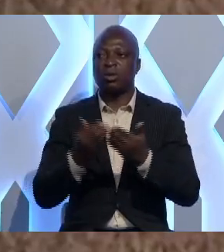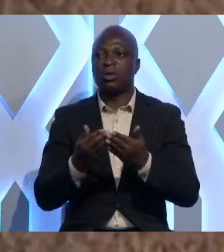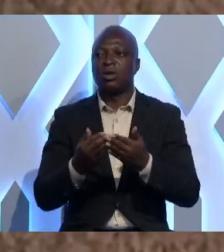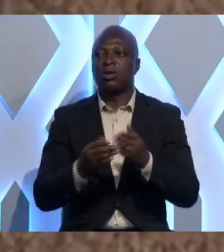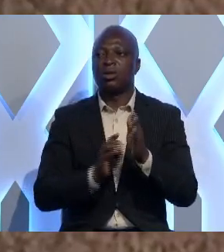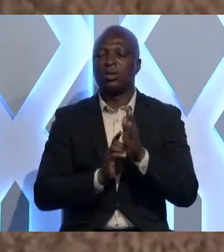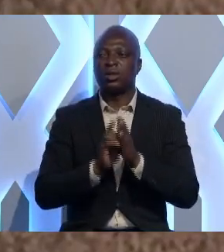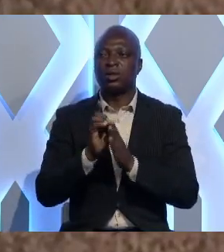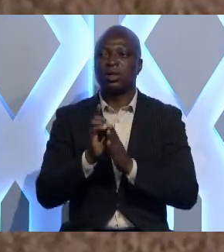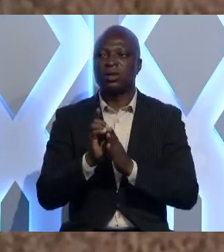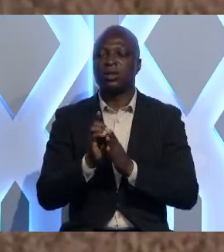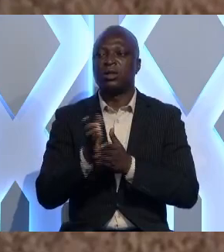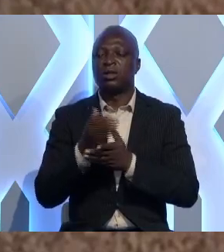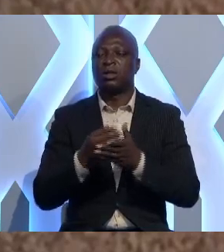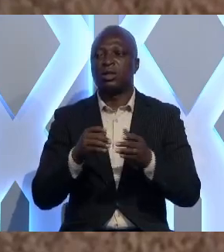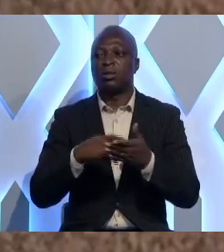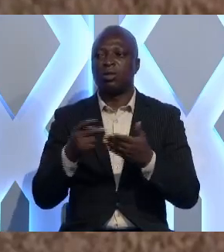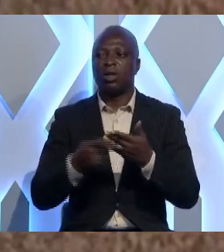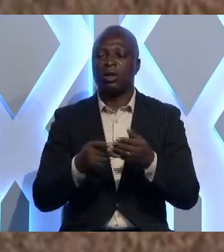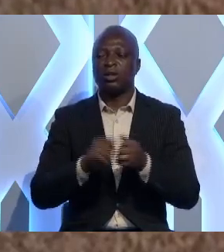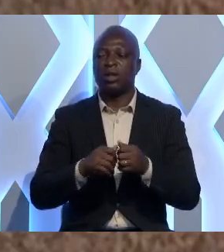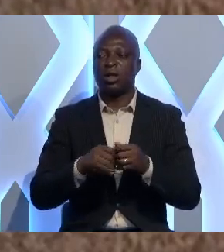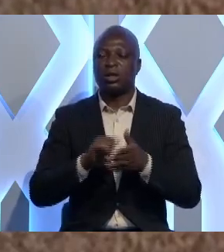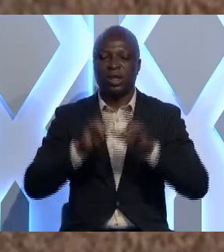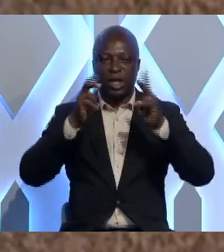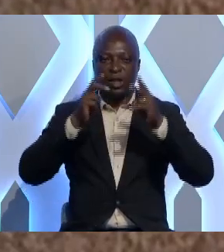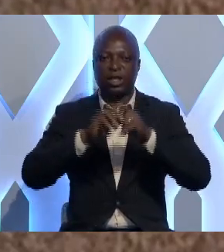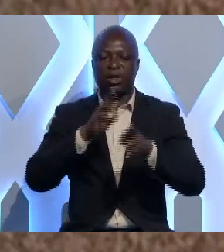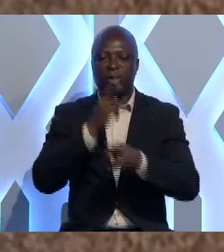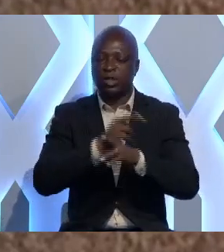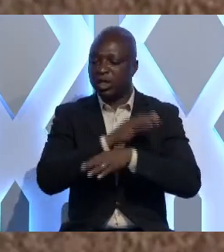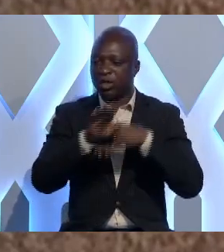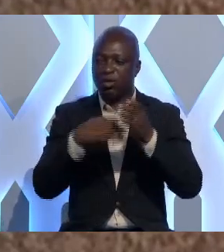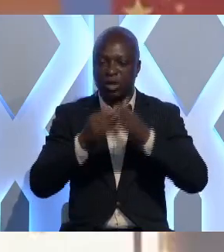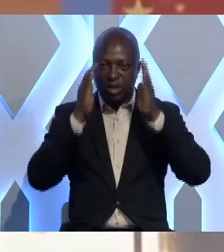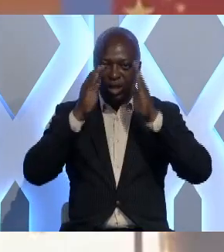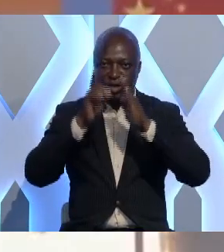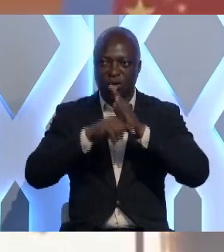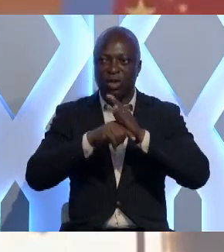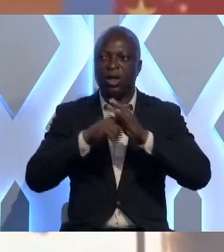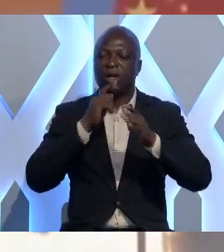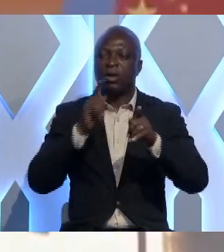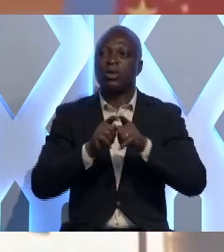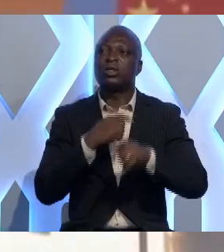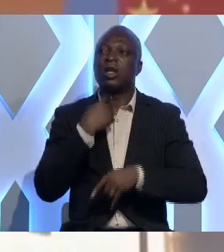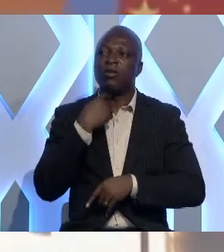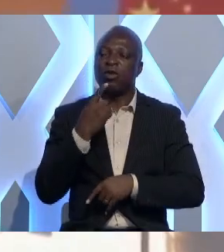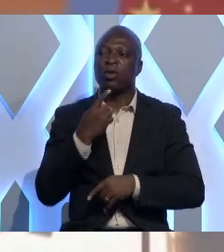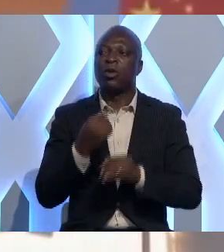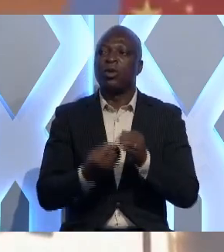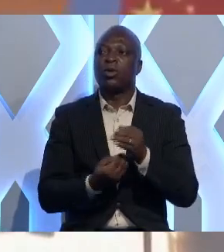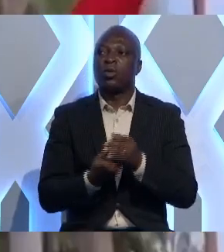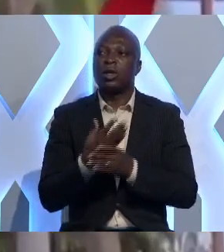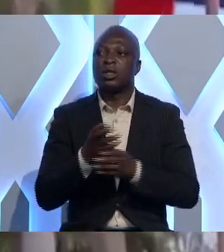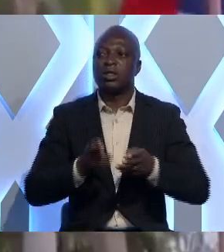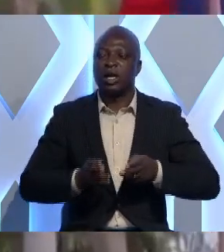émergentes. Les BRICS et l'Afrique, c'est la thématique qui retient toutes les attentions et qui évoque une croissance